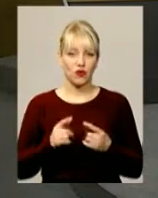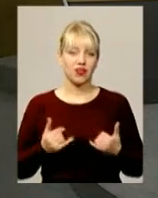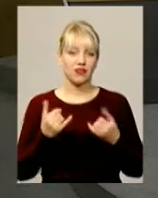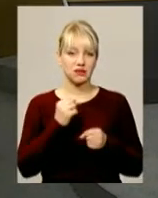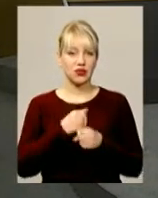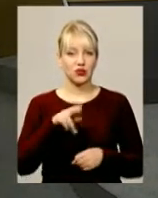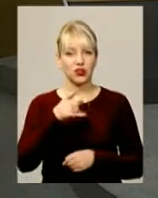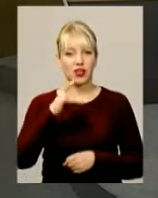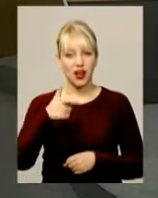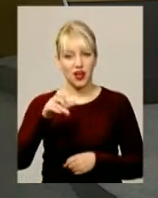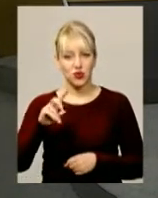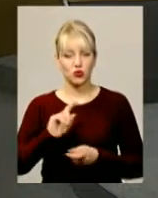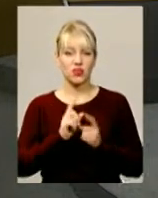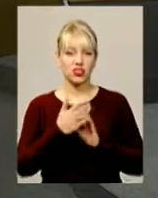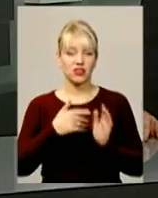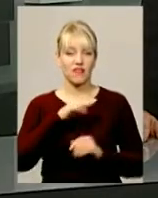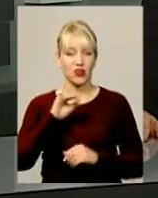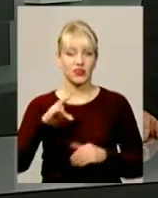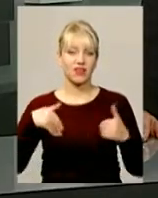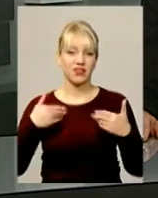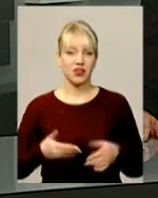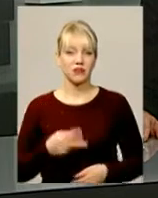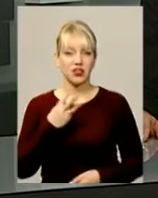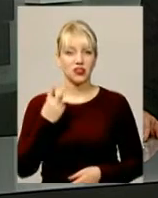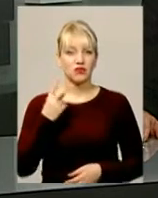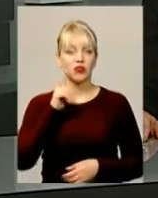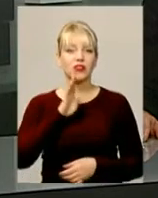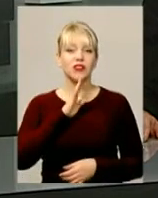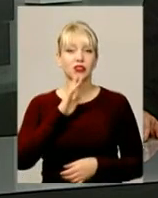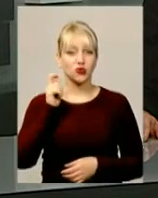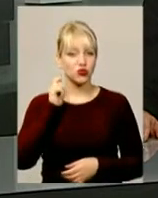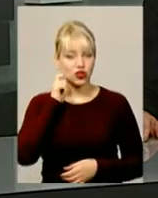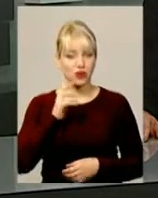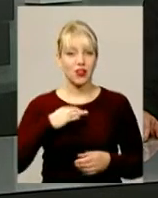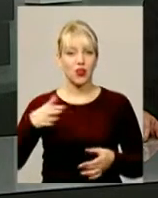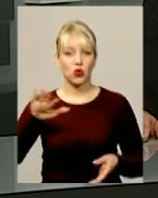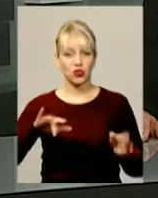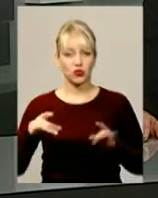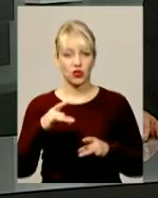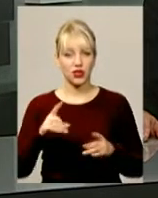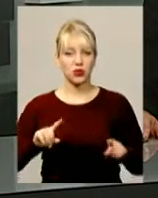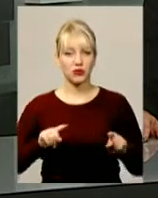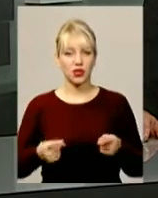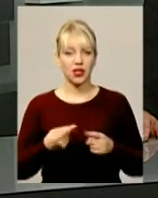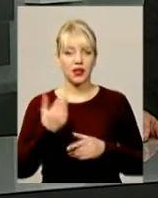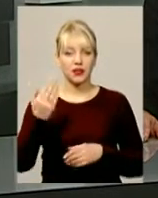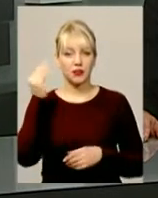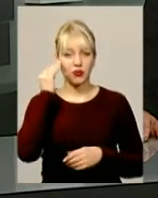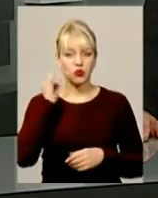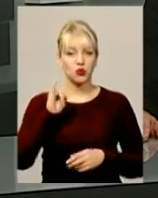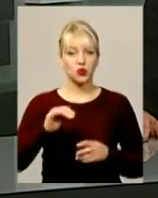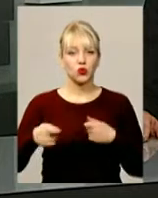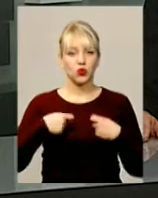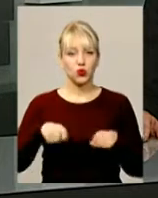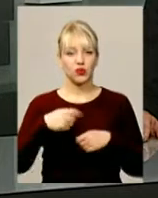та Оксана Фіновська. Вітаємо. 32-річну жительку Білогірського району взяли під варту. Її підозрюють у торгівлі